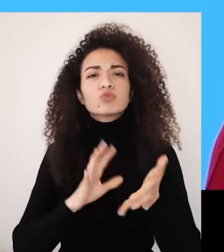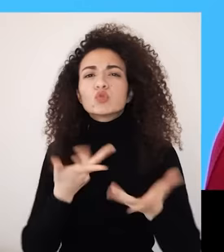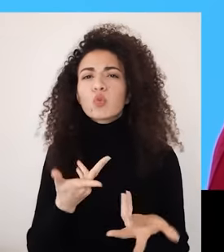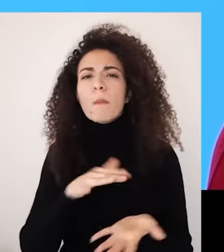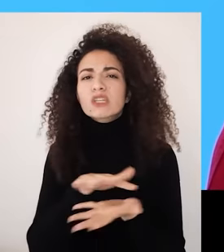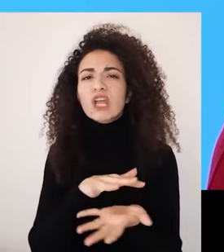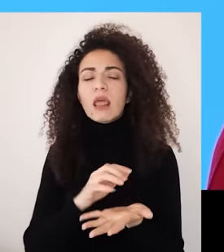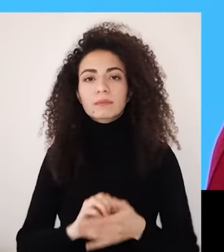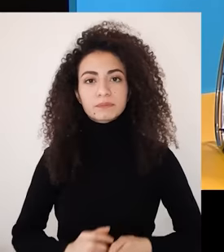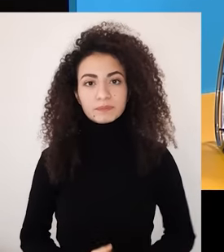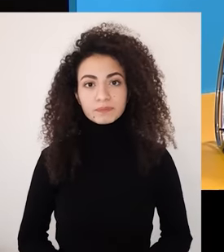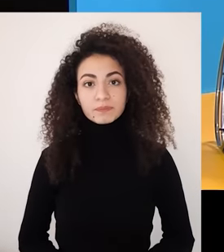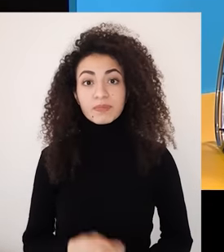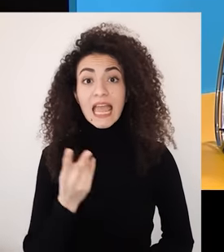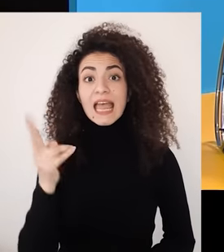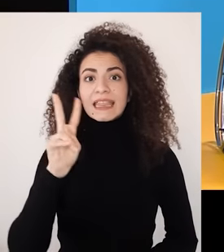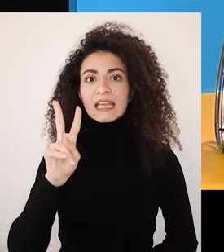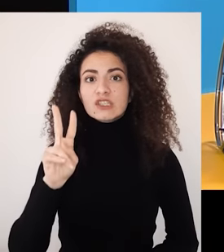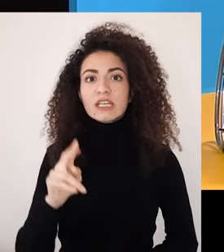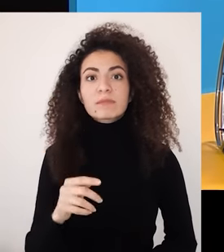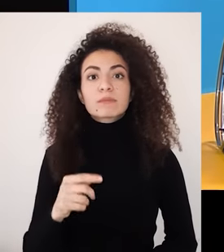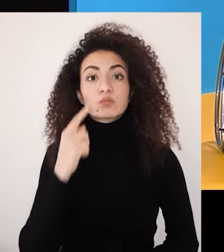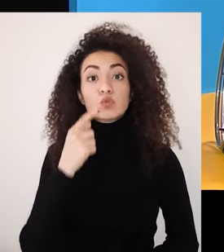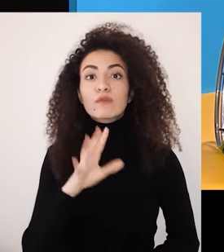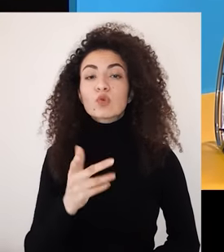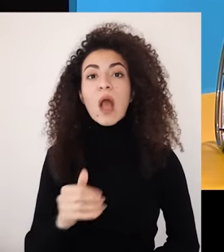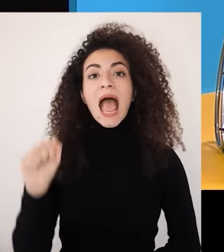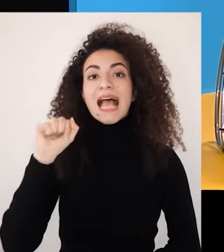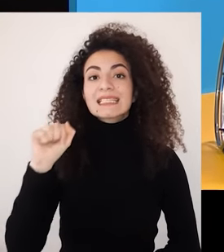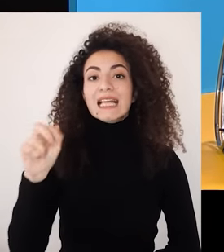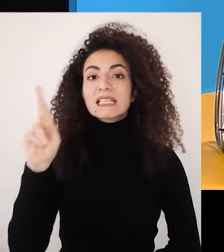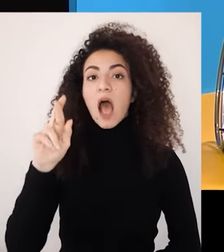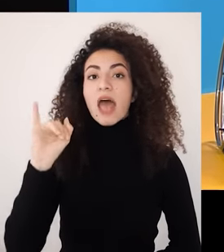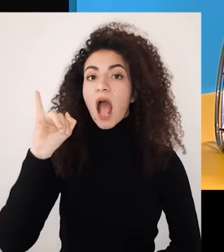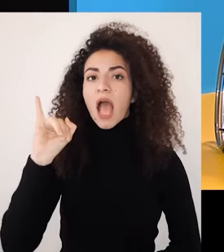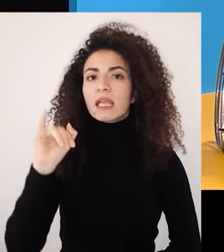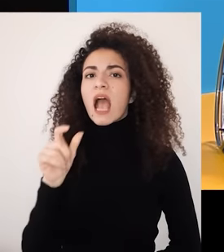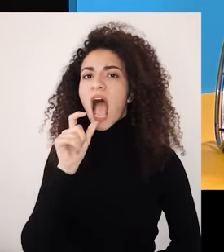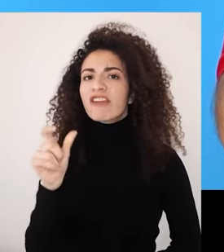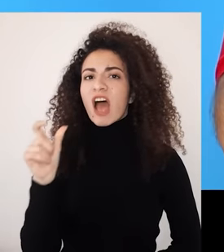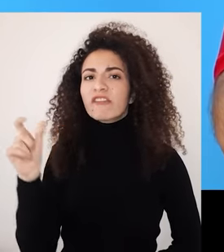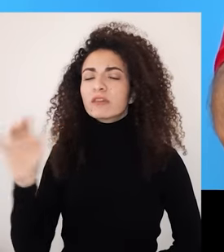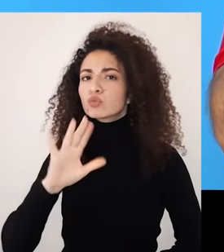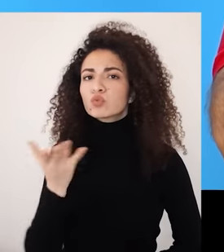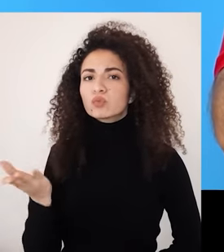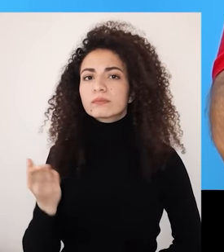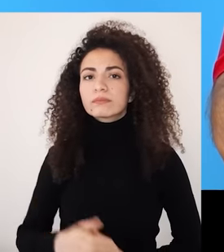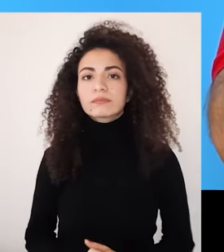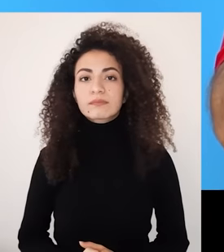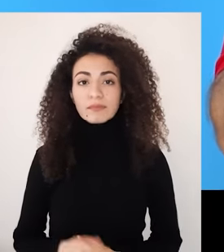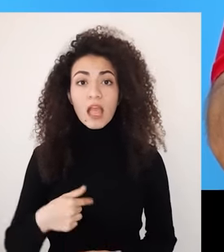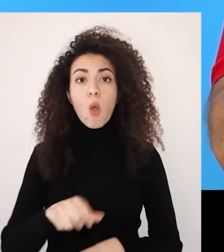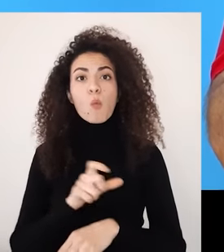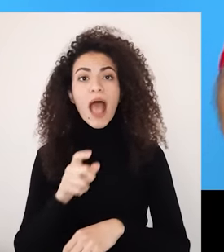الموقف على الورقة الخطوة الثانية رح نكتشف تفسير أحرف الـ SSRI وعن تفسير كل حرف رح نعطي